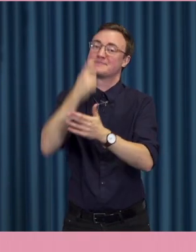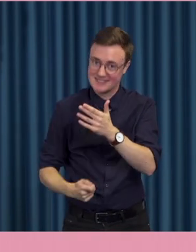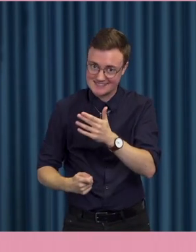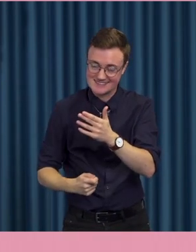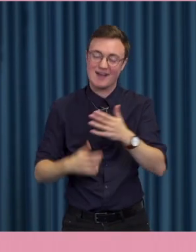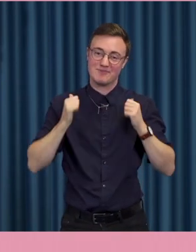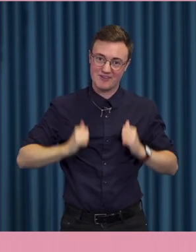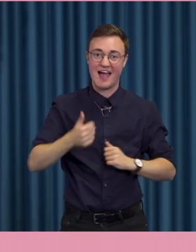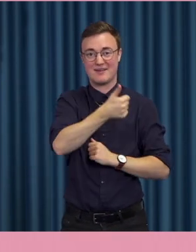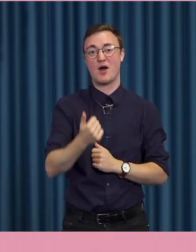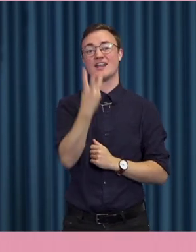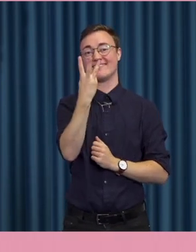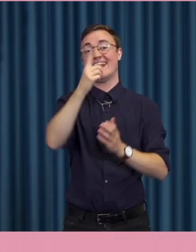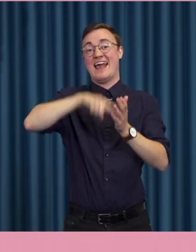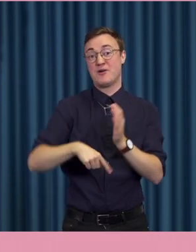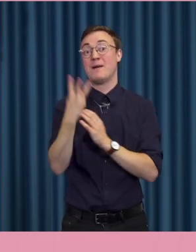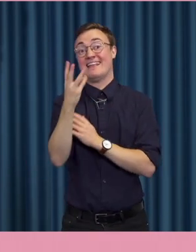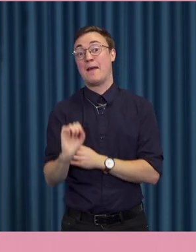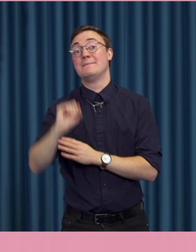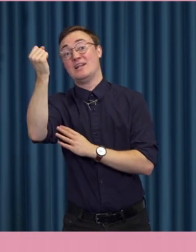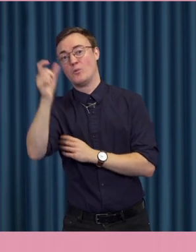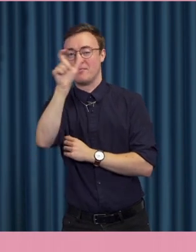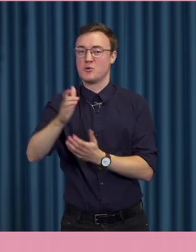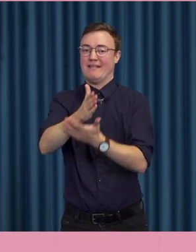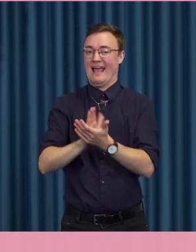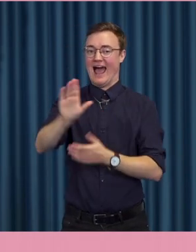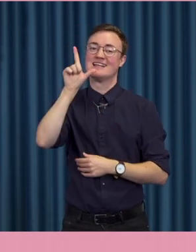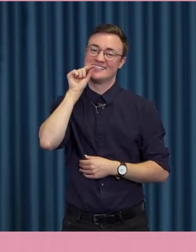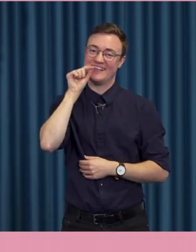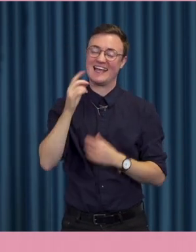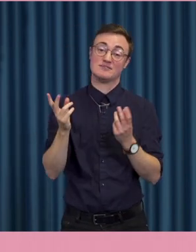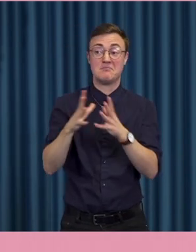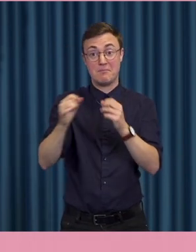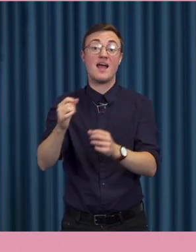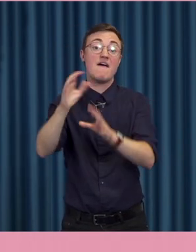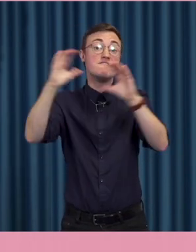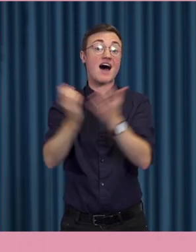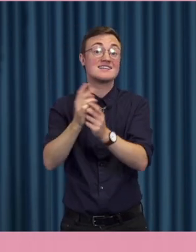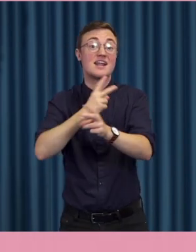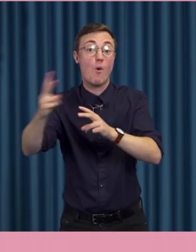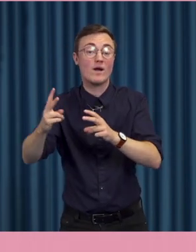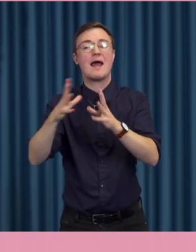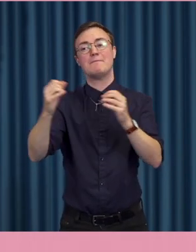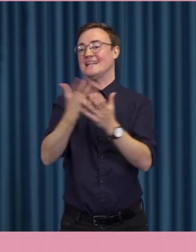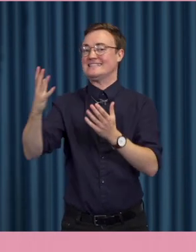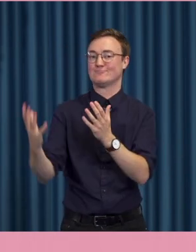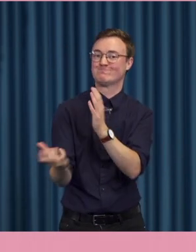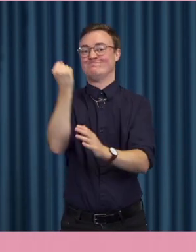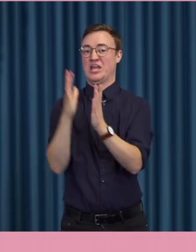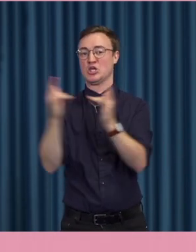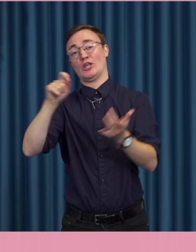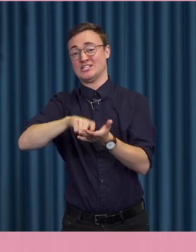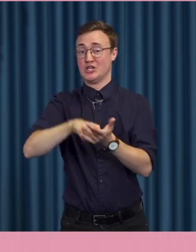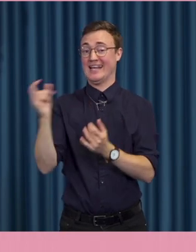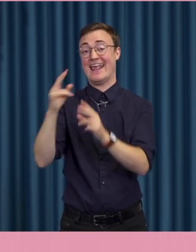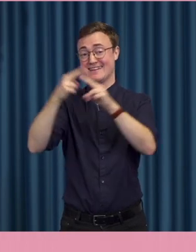fick bara 3,3 miljoner retweets. Vilket var alltså världsrekord men inte räckte till gratis nuggets. Så här har vi en